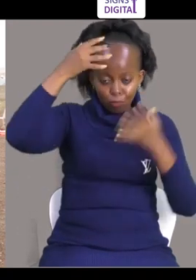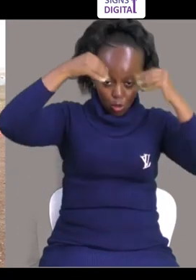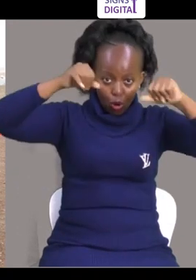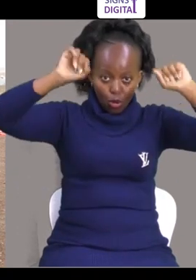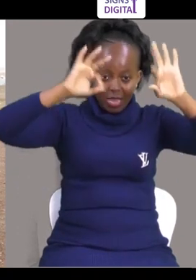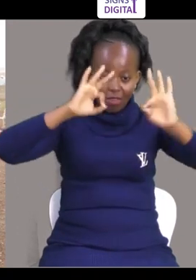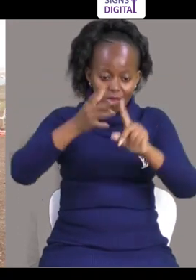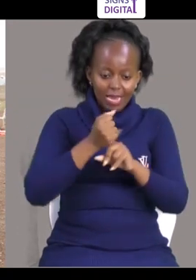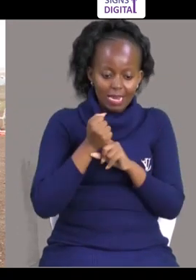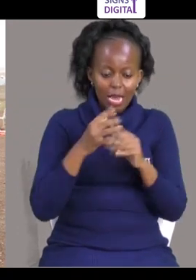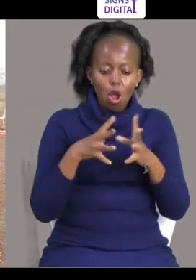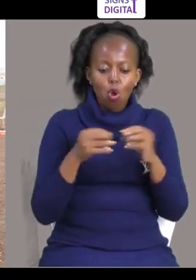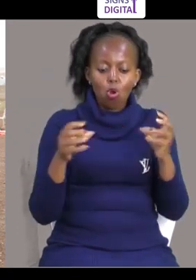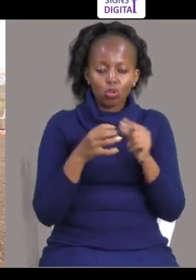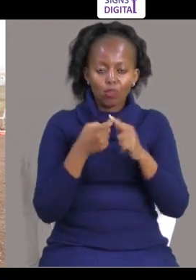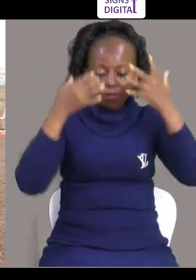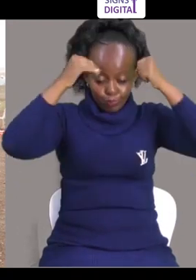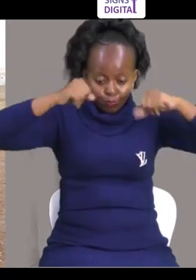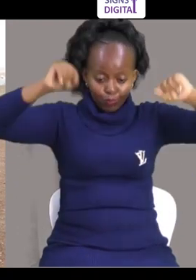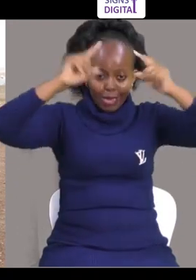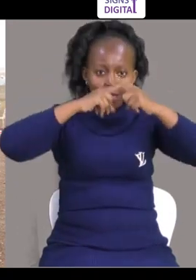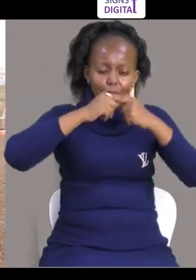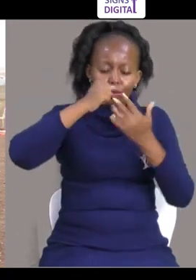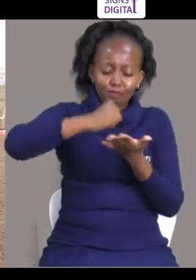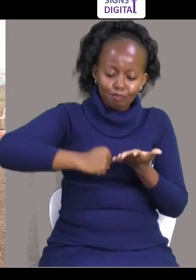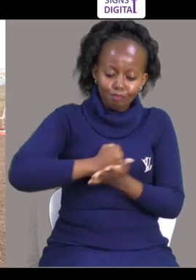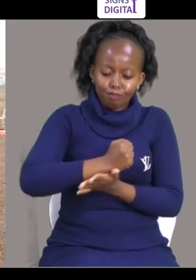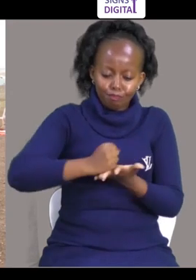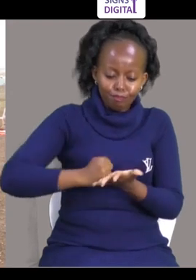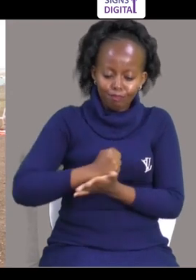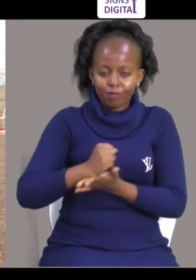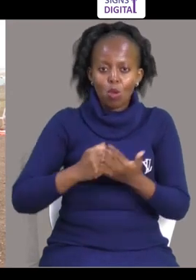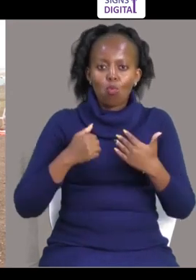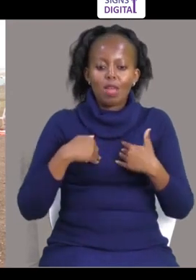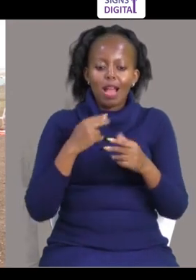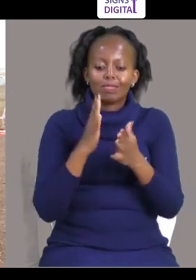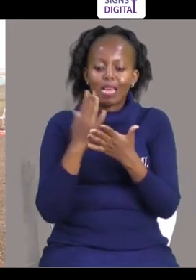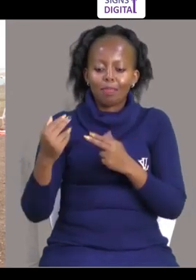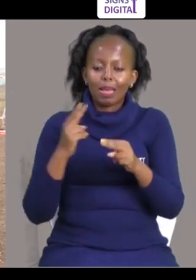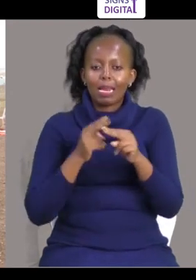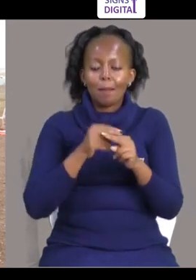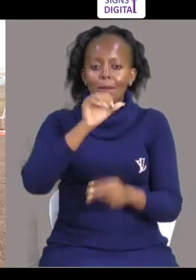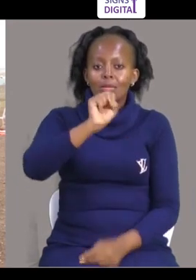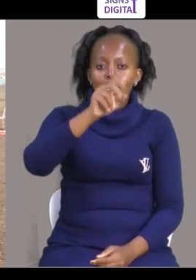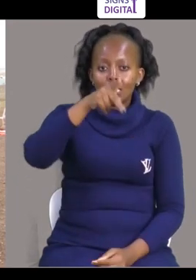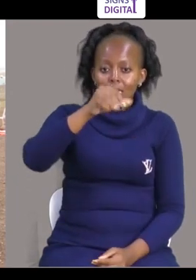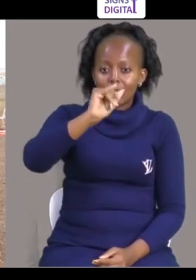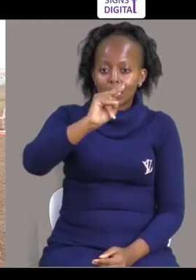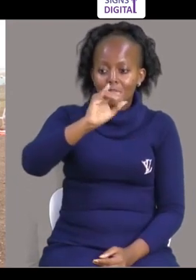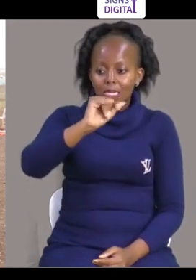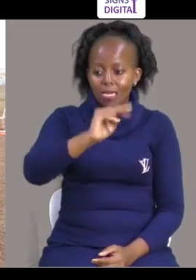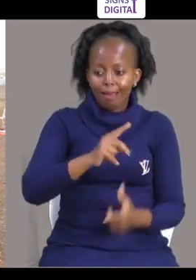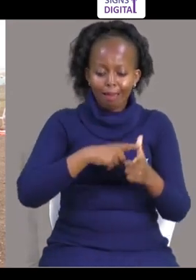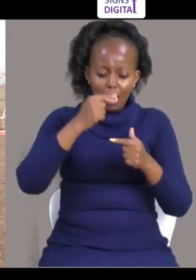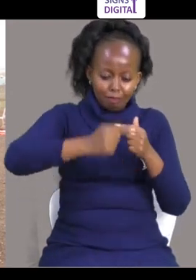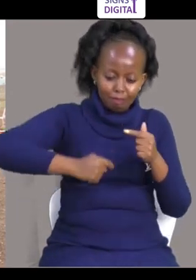manyoya ya kodo Na tukisakuta manyoya ya kodo Tunaisokota, tunaisokota, Kuna kakitu inaisoaspini